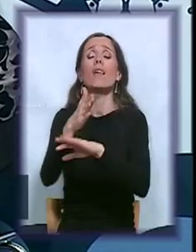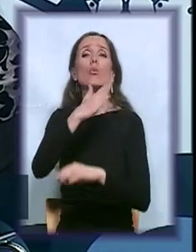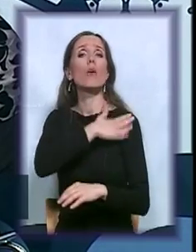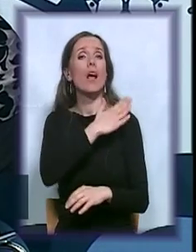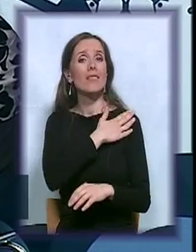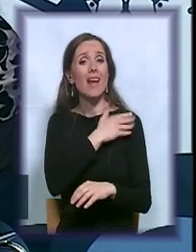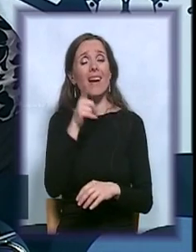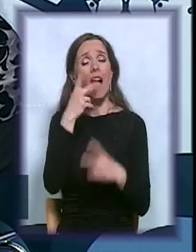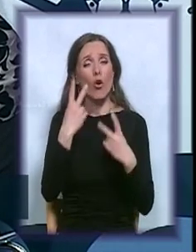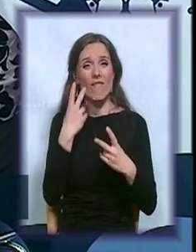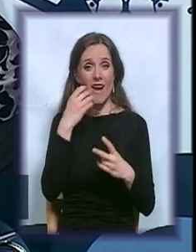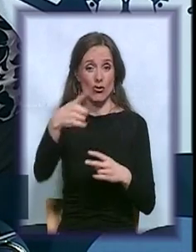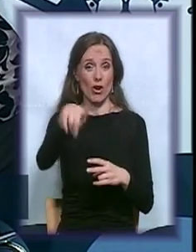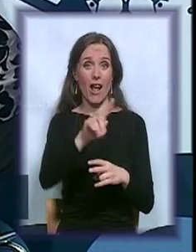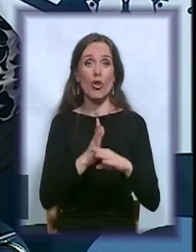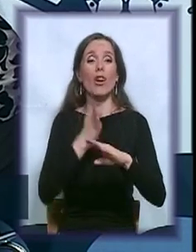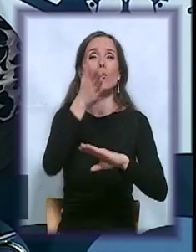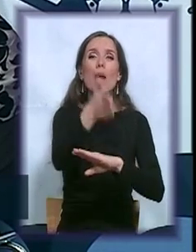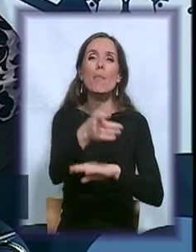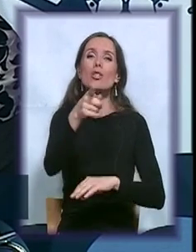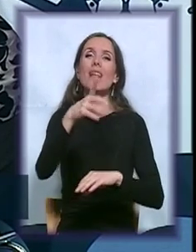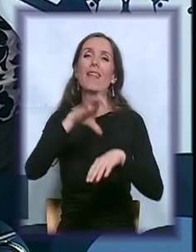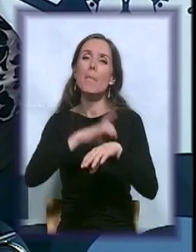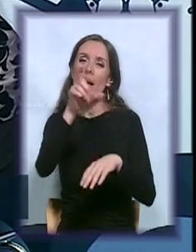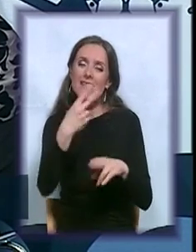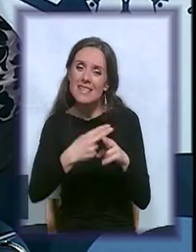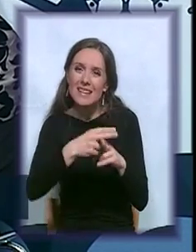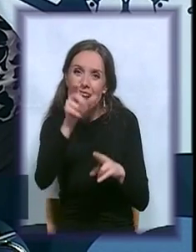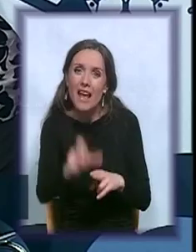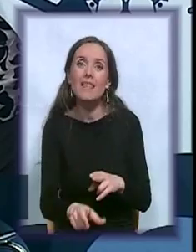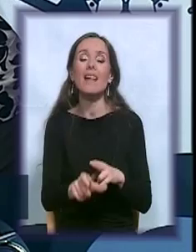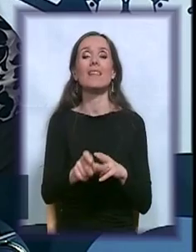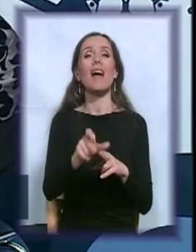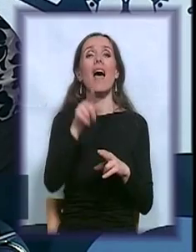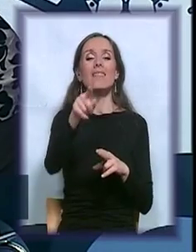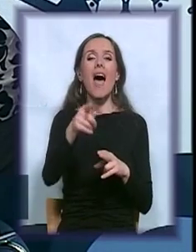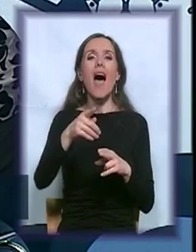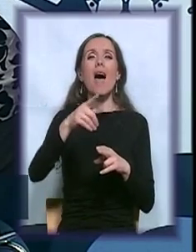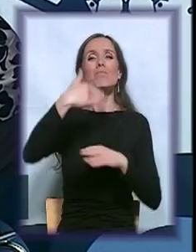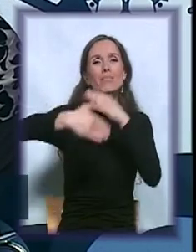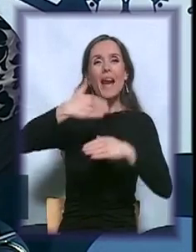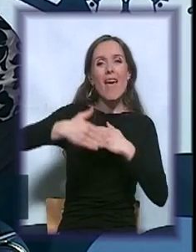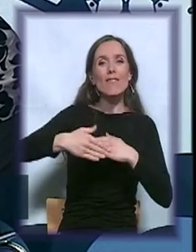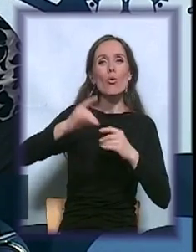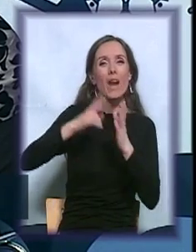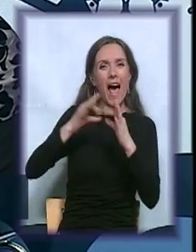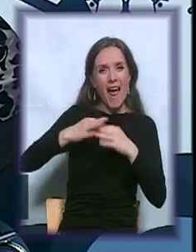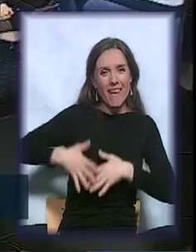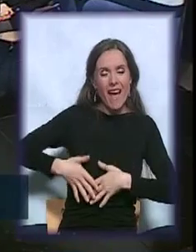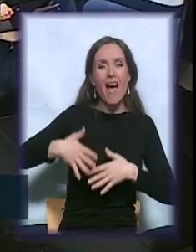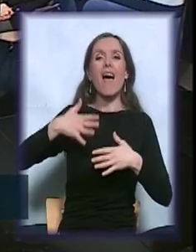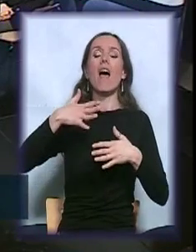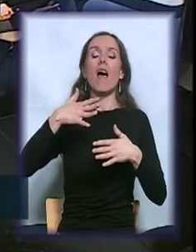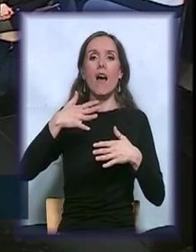oni da posete pacijente, da im previju ranu, da kažu da postoje udruženje pacijenata. Mi smo pisali prošle godine zahtje u